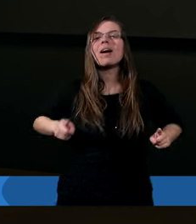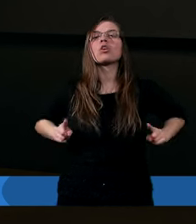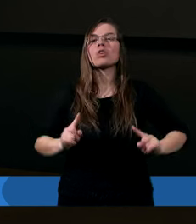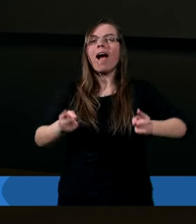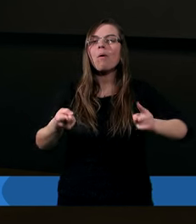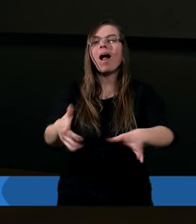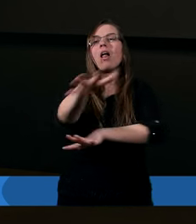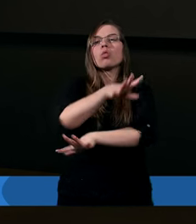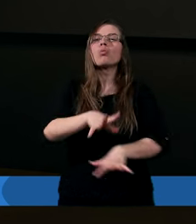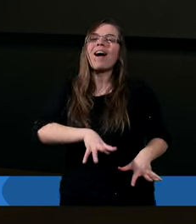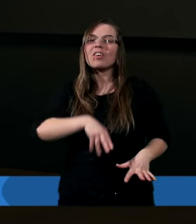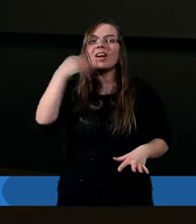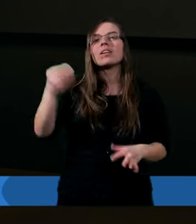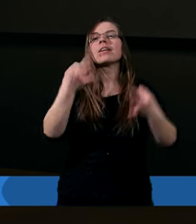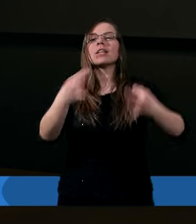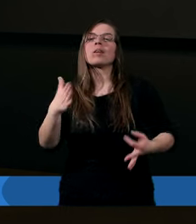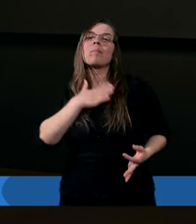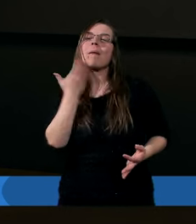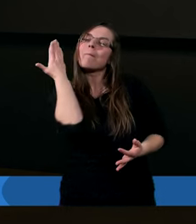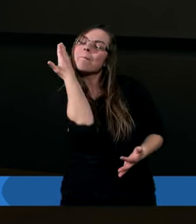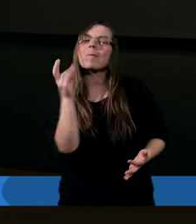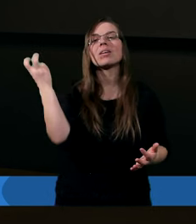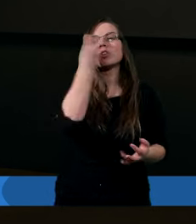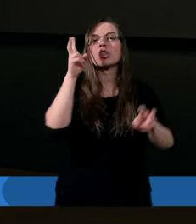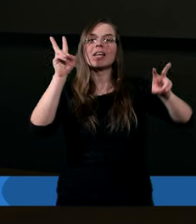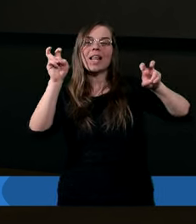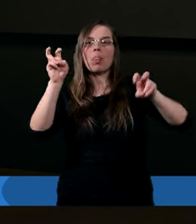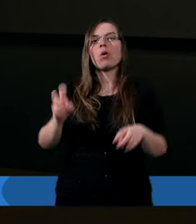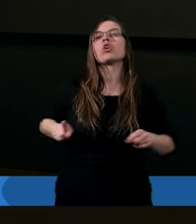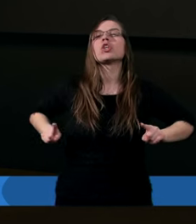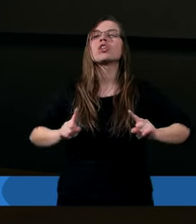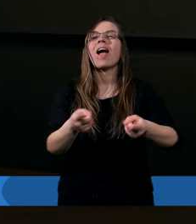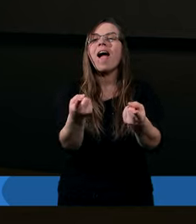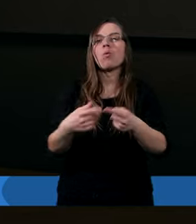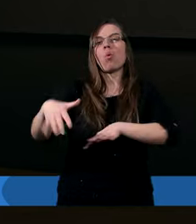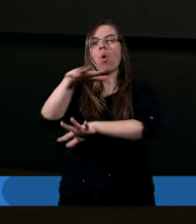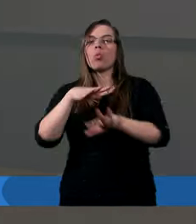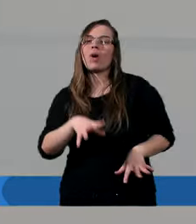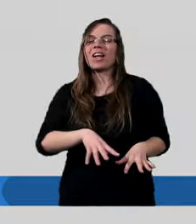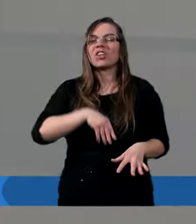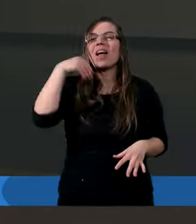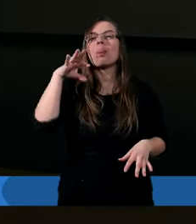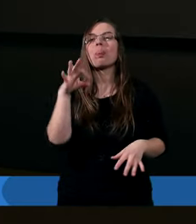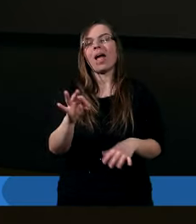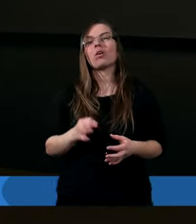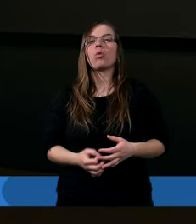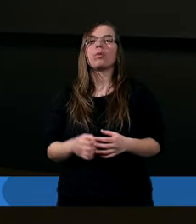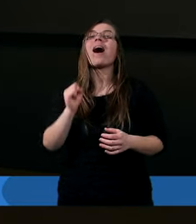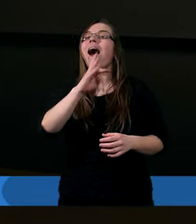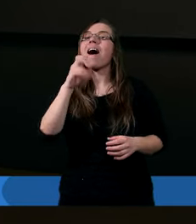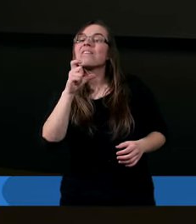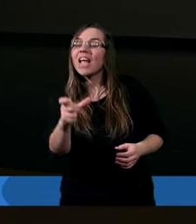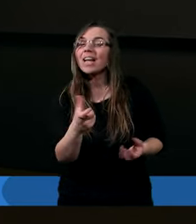Świętego. Dzisiaj mamy bardzo ciekawy tytuł – Dzieło Ducha Świętego. A więc